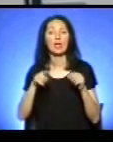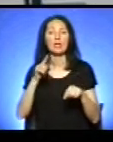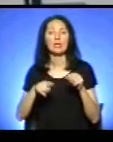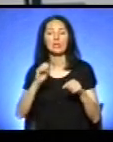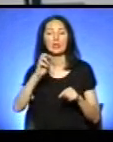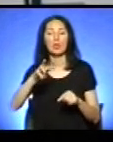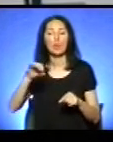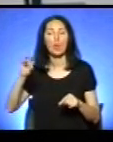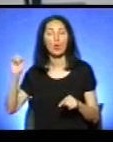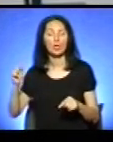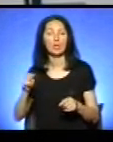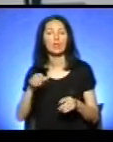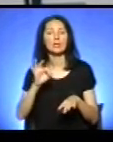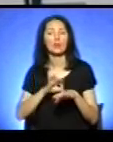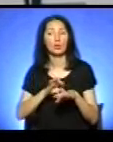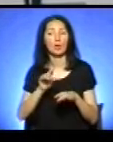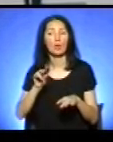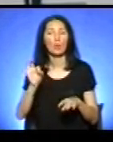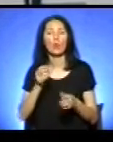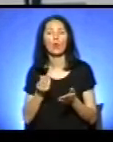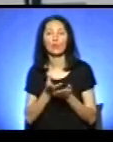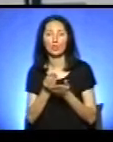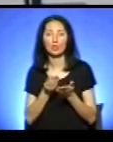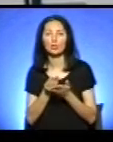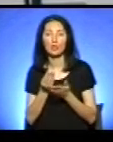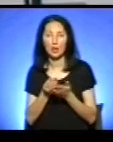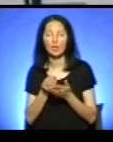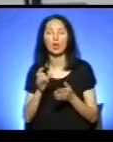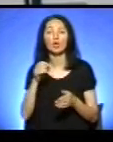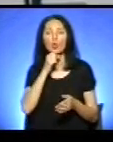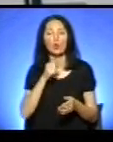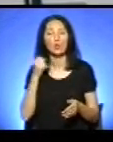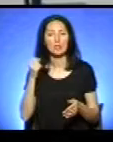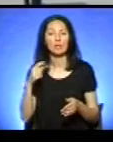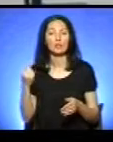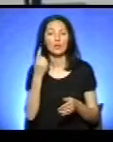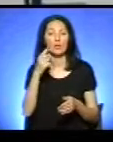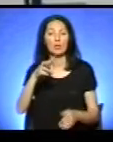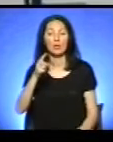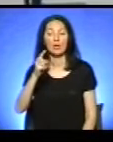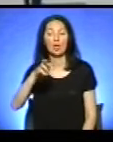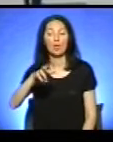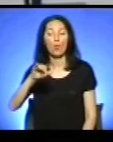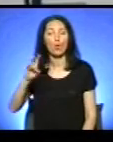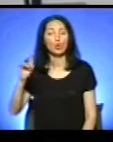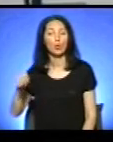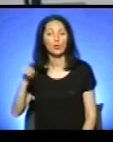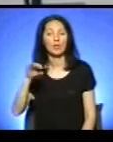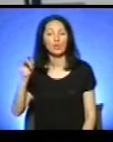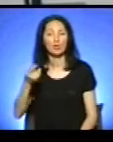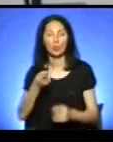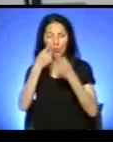захворювання. Про фінансування дорослих з первинним імунним дефіцитом. Про це нам сьогодні повідомила Ольга Меуш, представник цієї